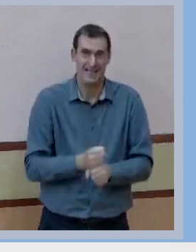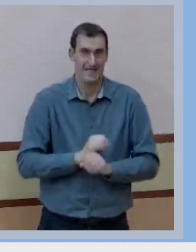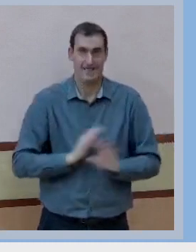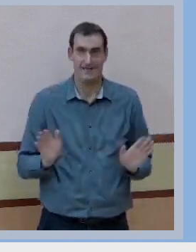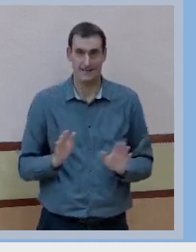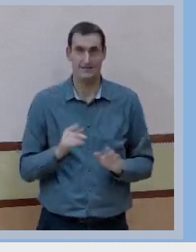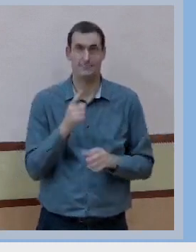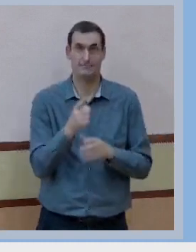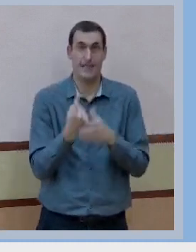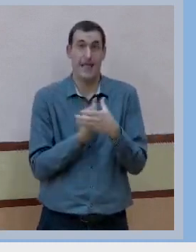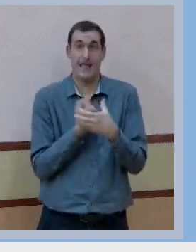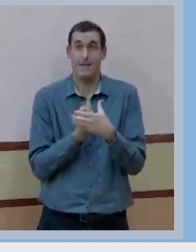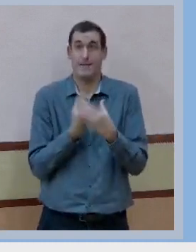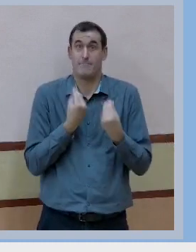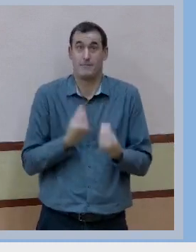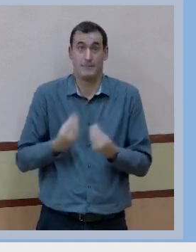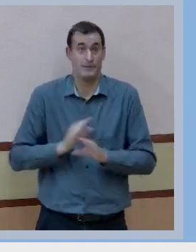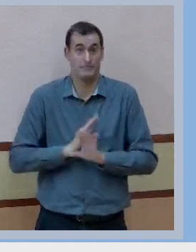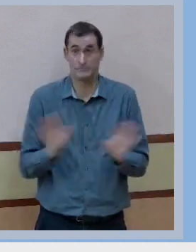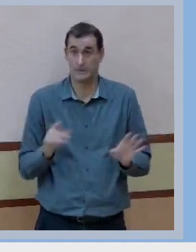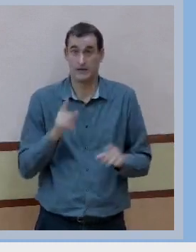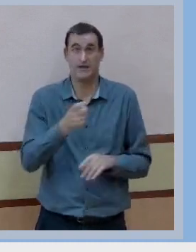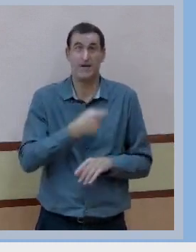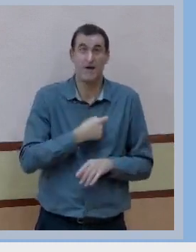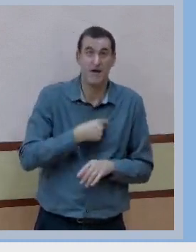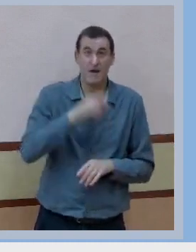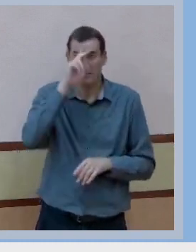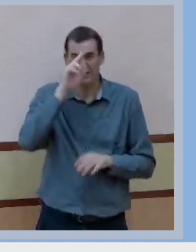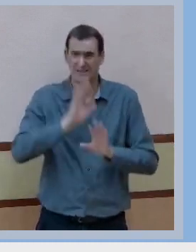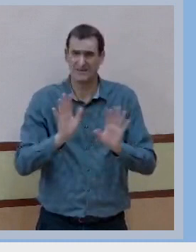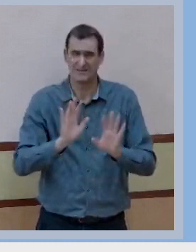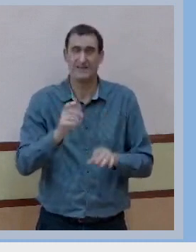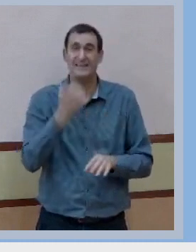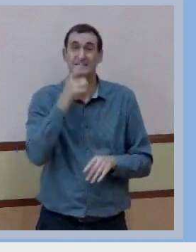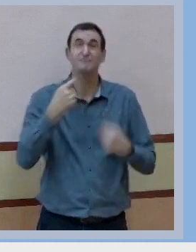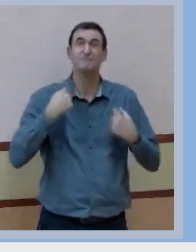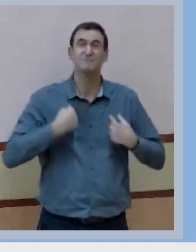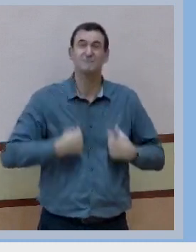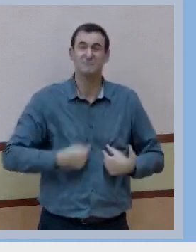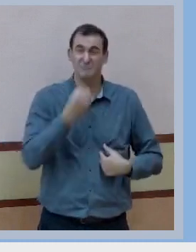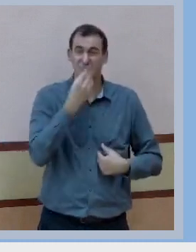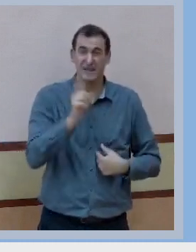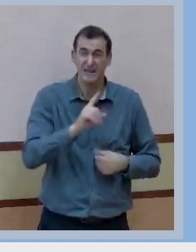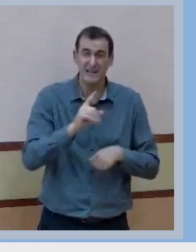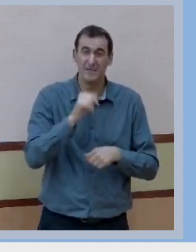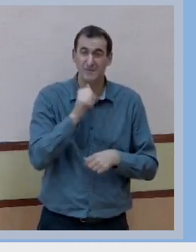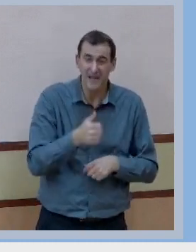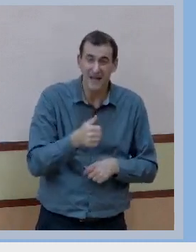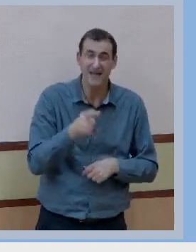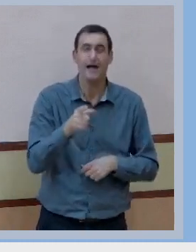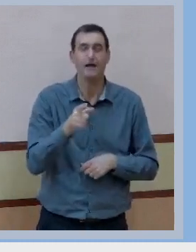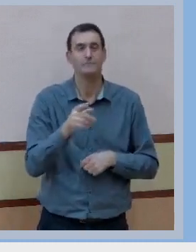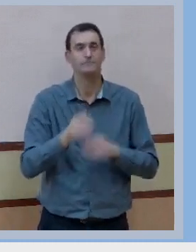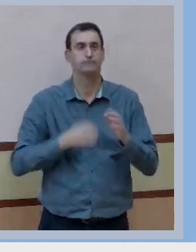mesures d'aïllament i ja està, i no patir. Si et trobes malament, el sistema respondrà, com fa